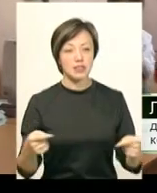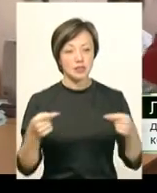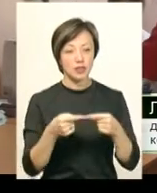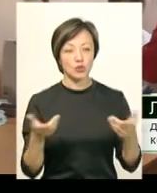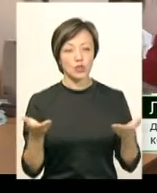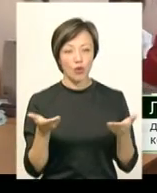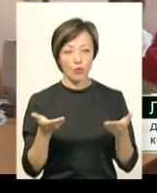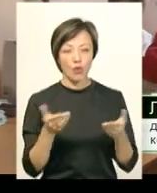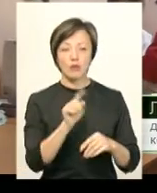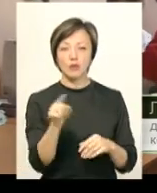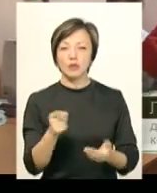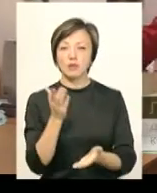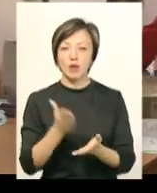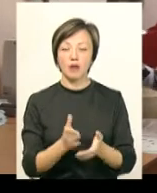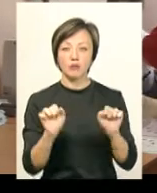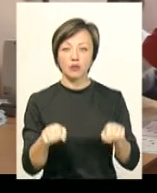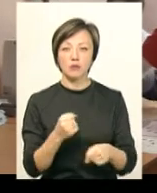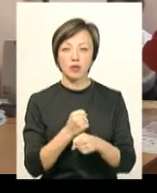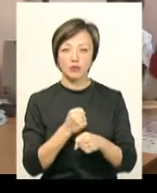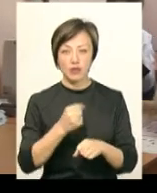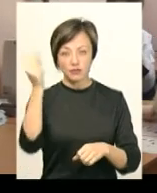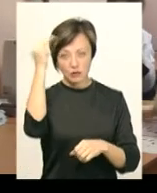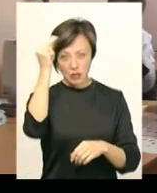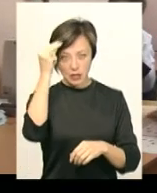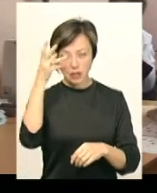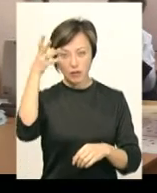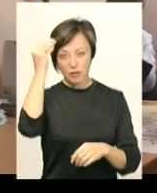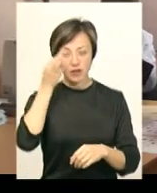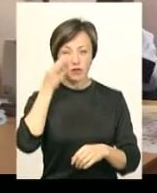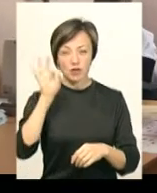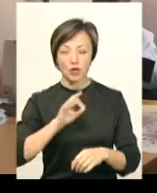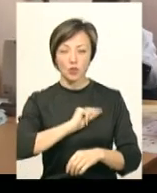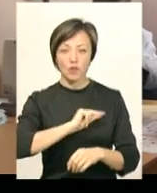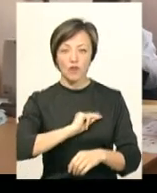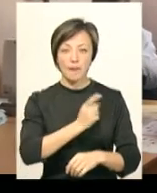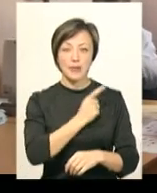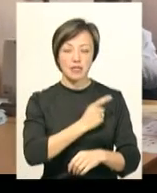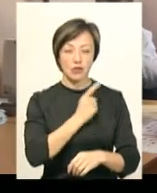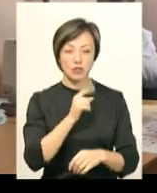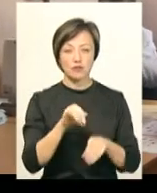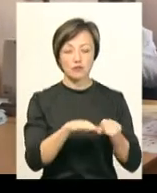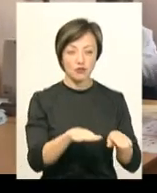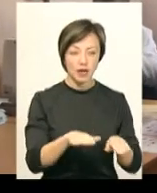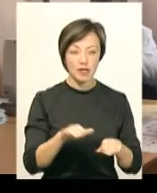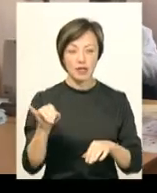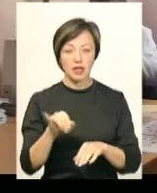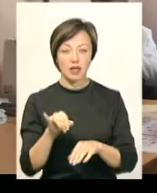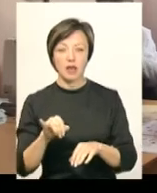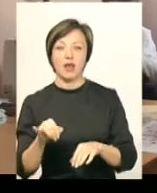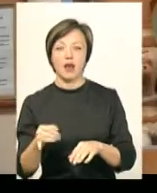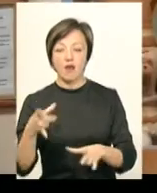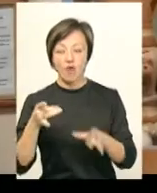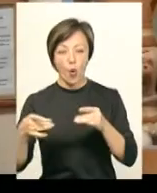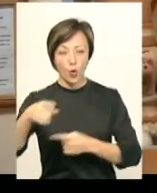якого вони мають можливість працювати, вчитися набувати навичок трудової майстерності і в швейній майстерні, і в гончарній